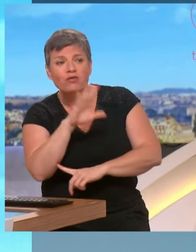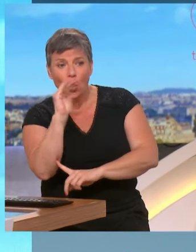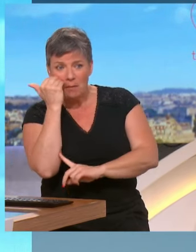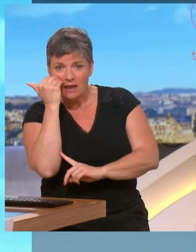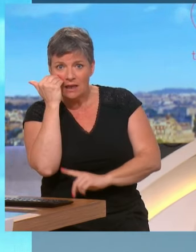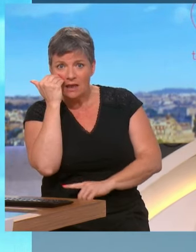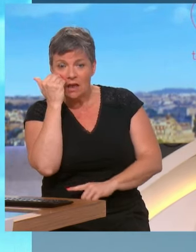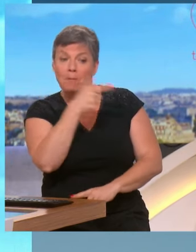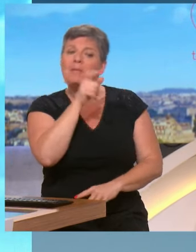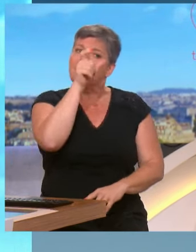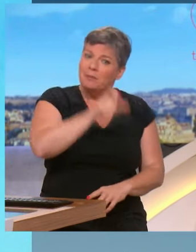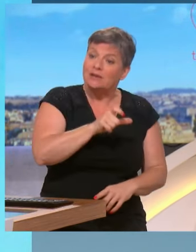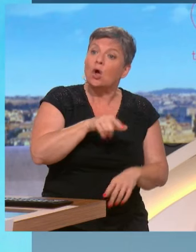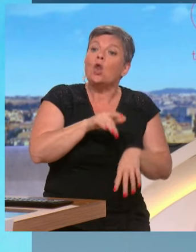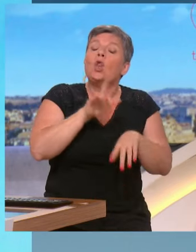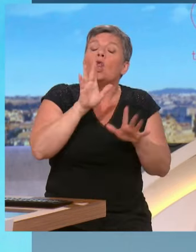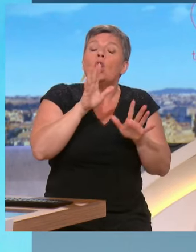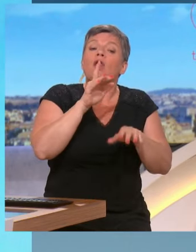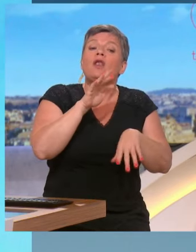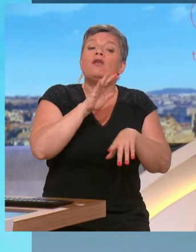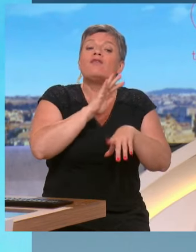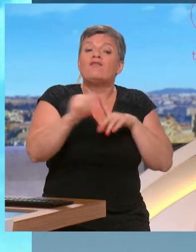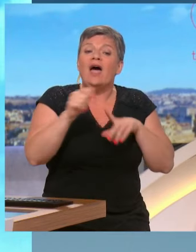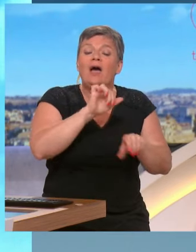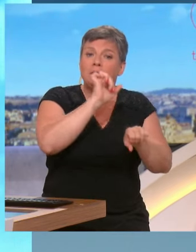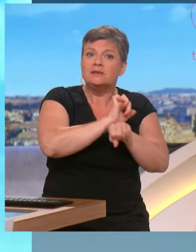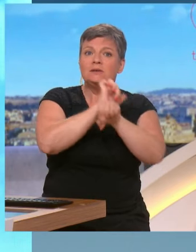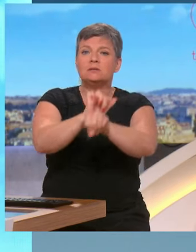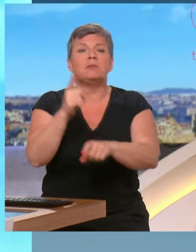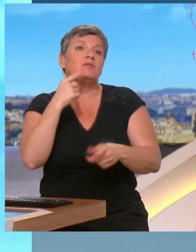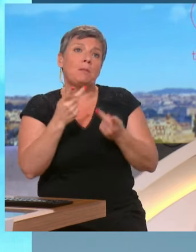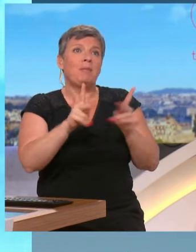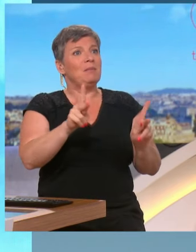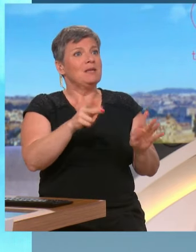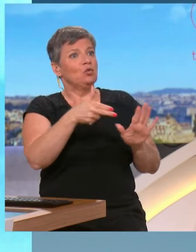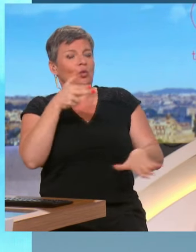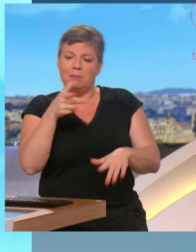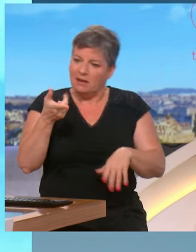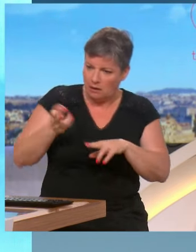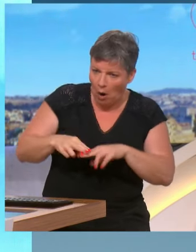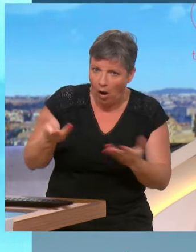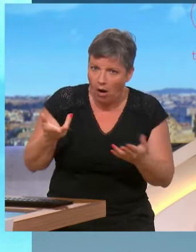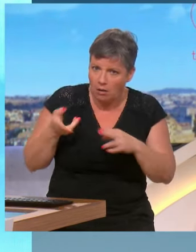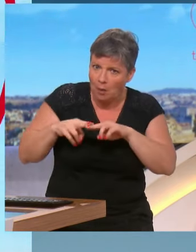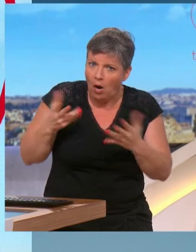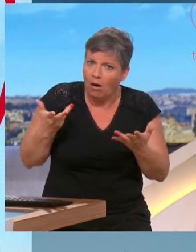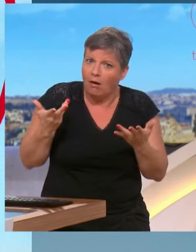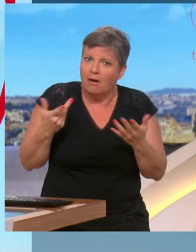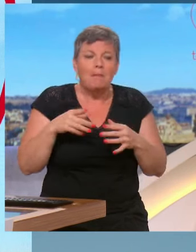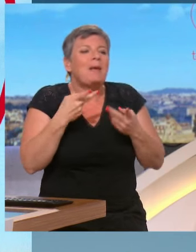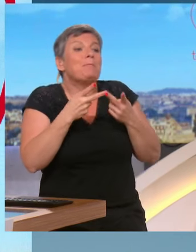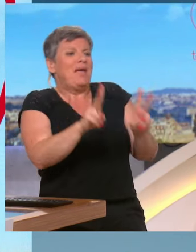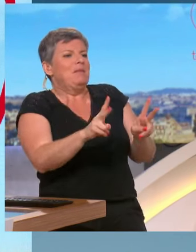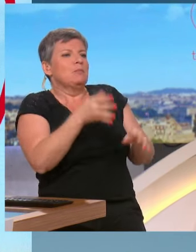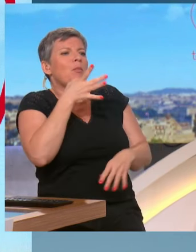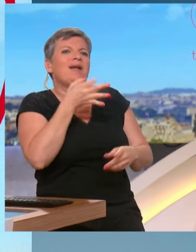l'autoprésumé est en prison. Et c'est tant mieux. Donc il n'y a pas de permis de tuer. Il est mort ou pas ? Oui, mais il n pas de permis.